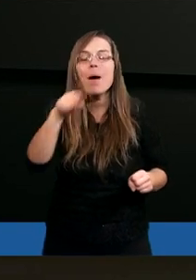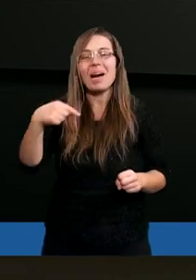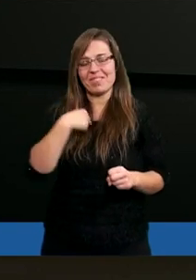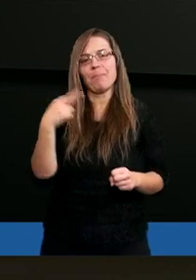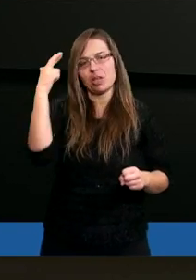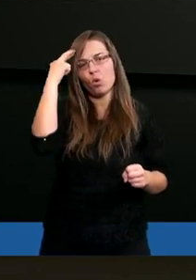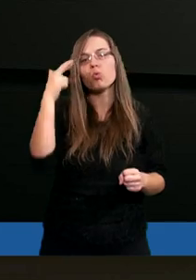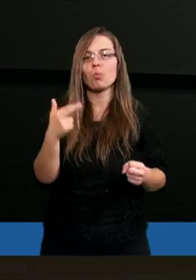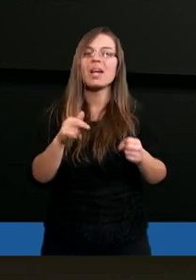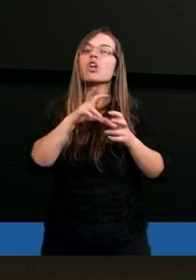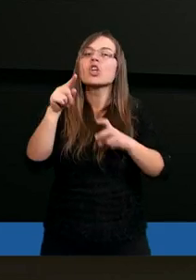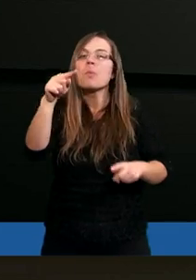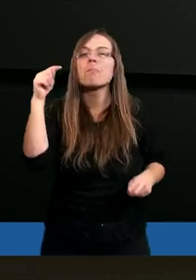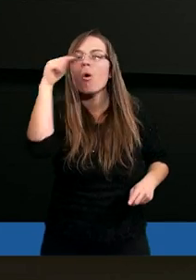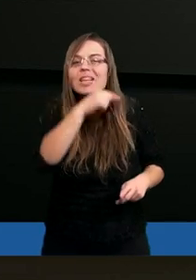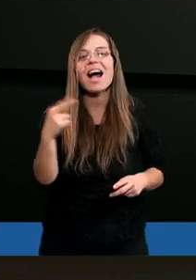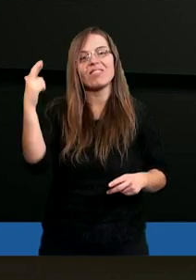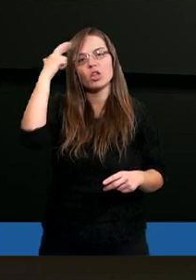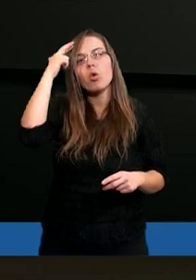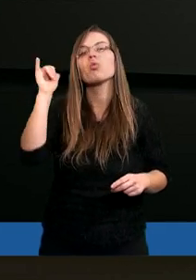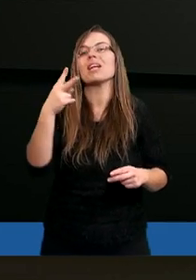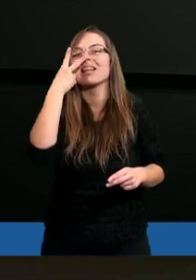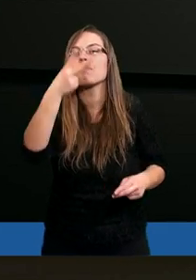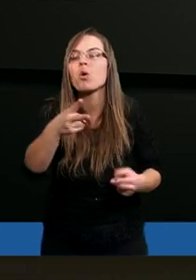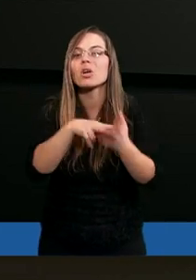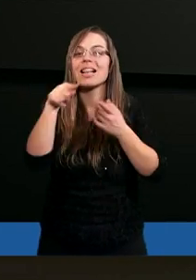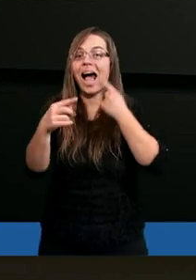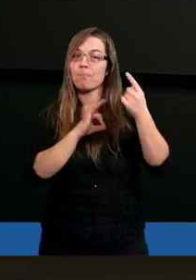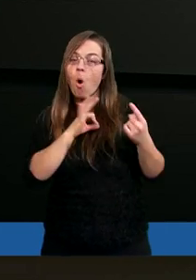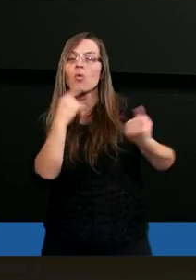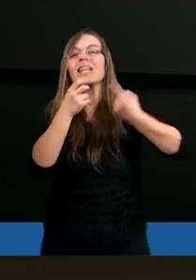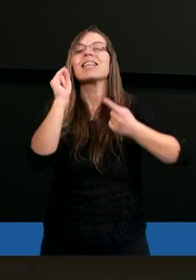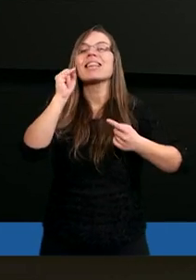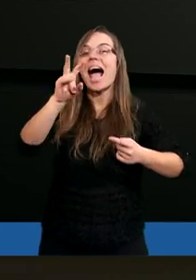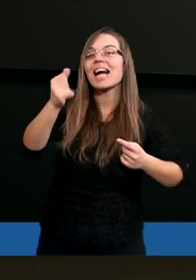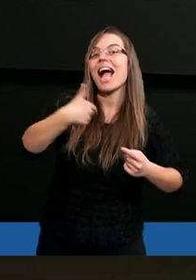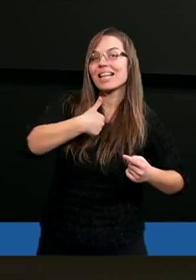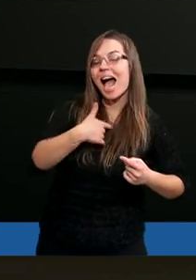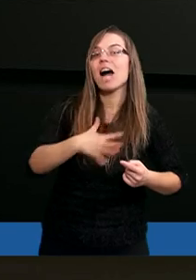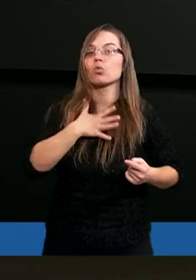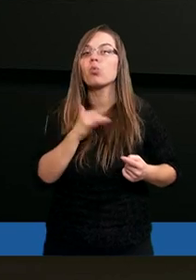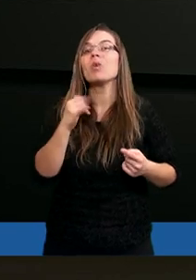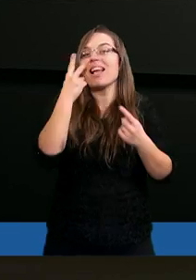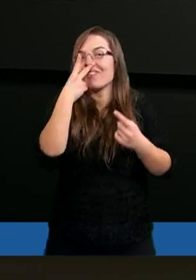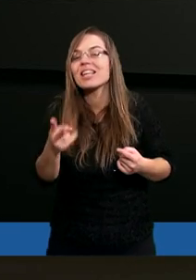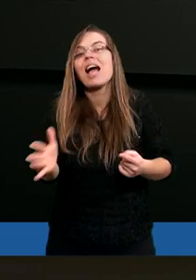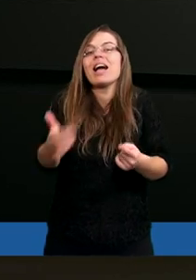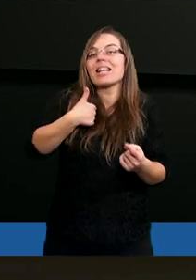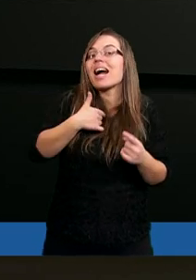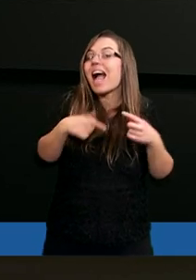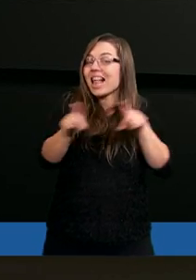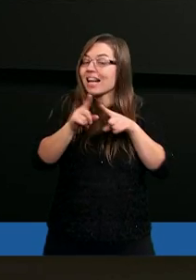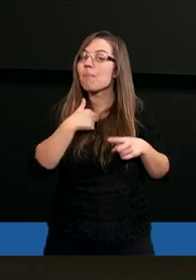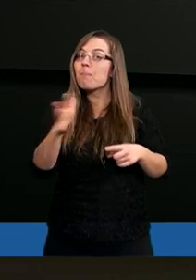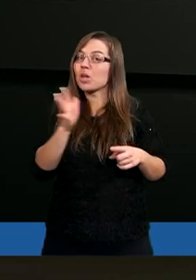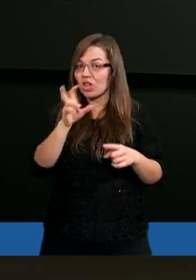rozumiesz? Czy potrafisz spojrzeć na tę sytuację tak jak ja ją widzę? Przeżywać ją tak jak ja ją